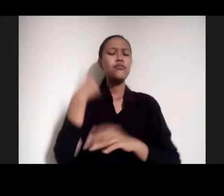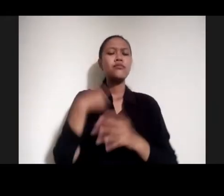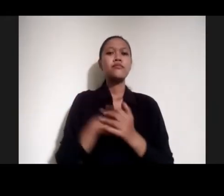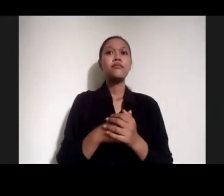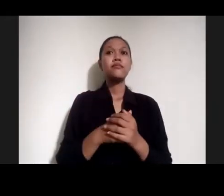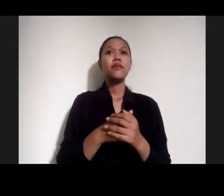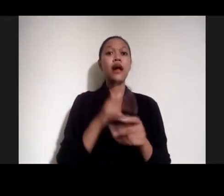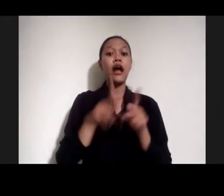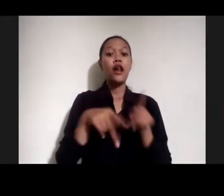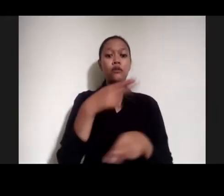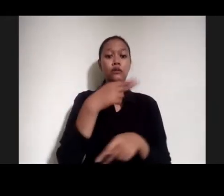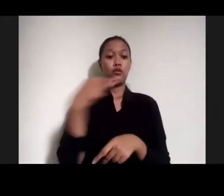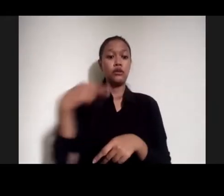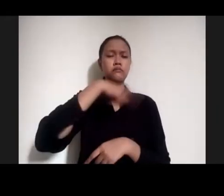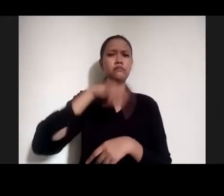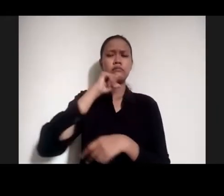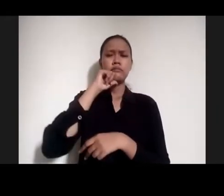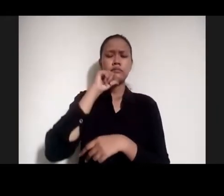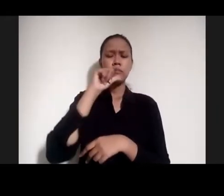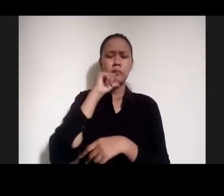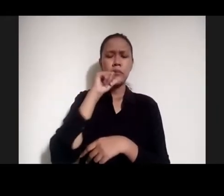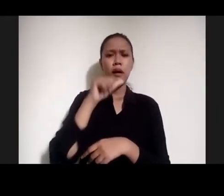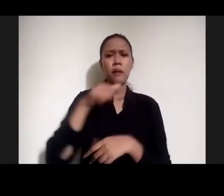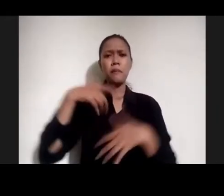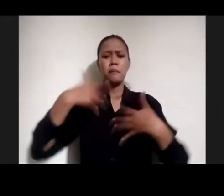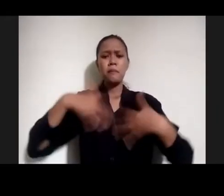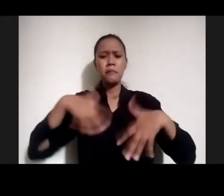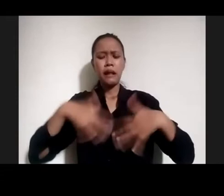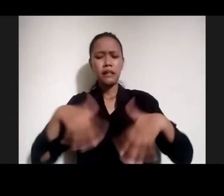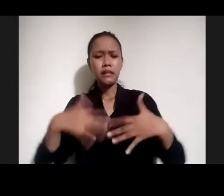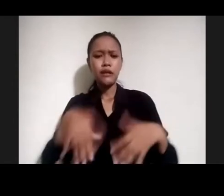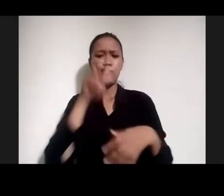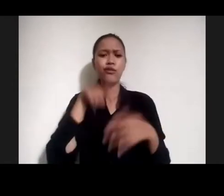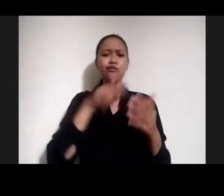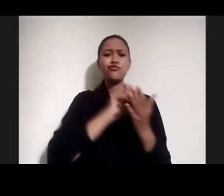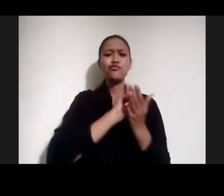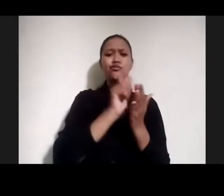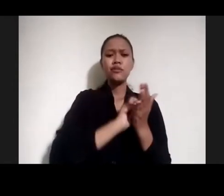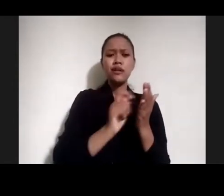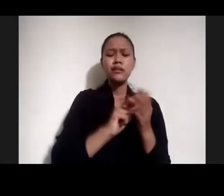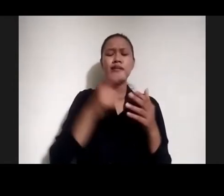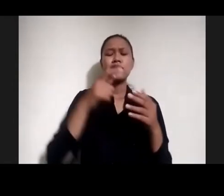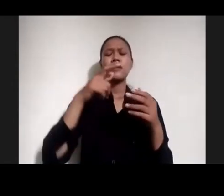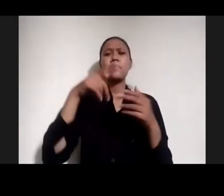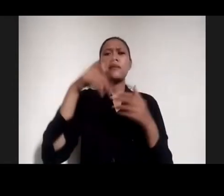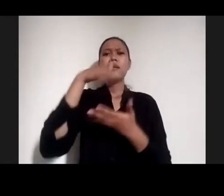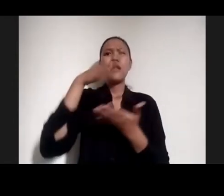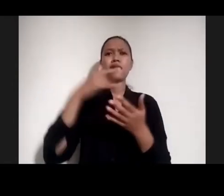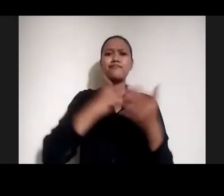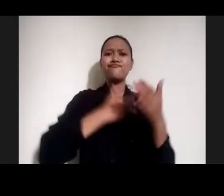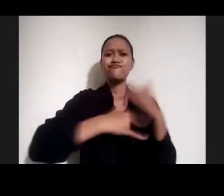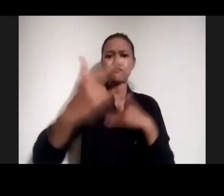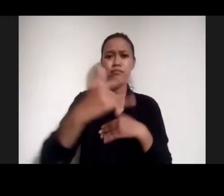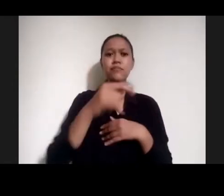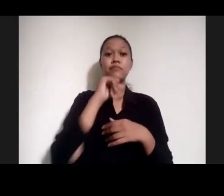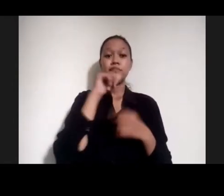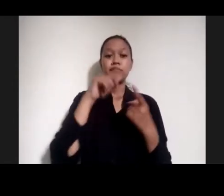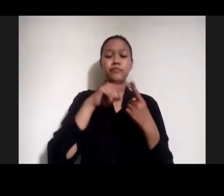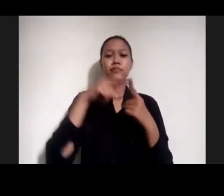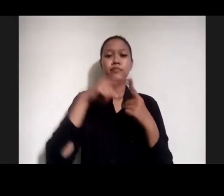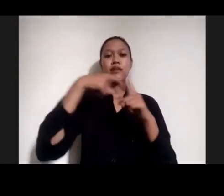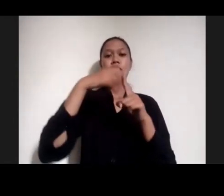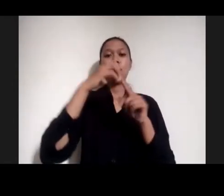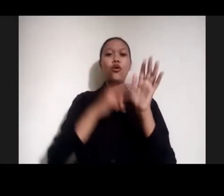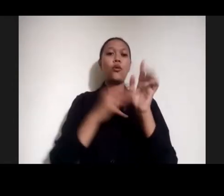mempraktikan jurnalisme data Secara konsisten Ada dua media Yaitu kompas dan tempo Dan sampai